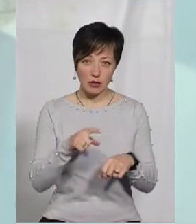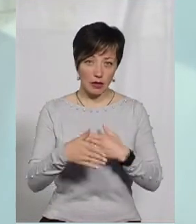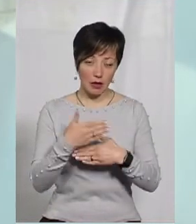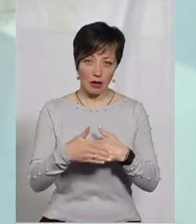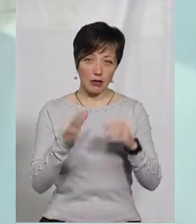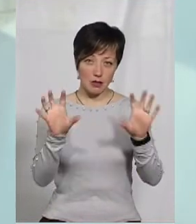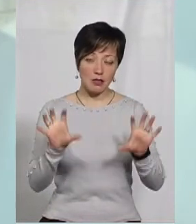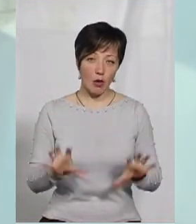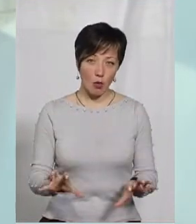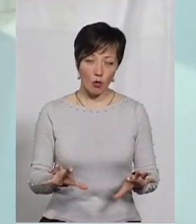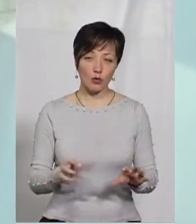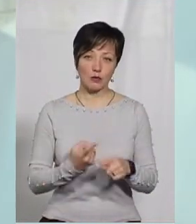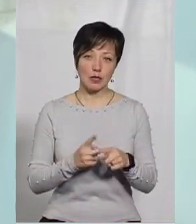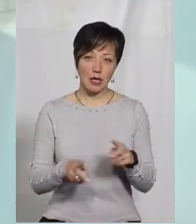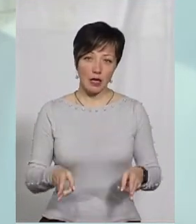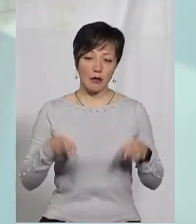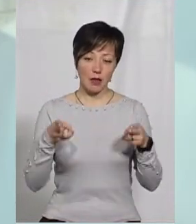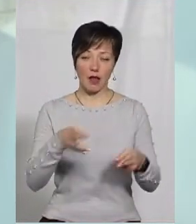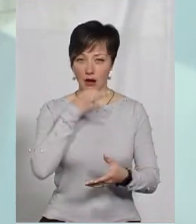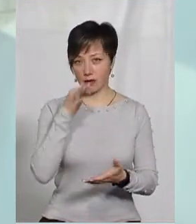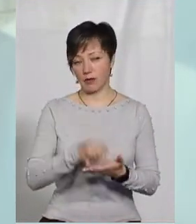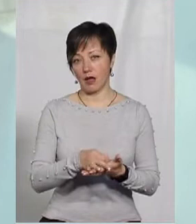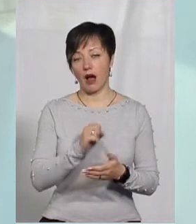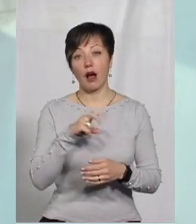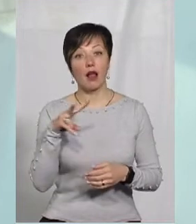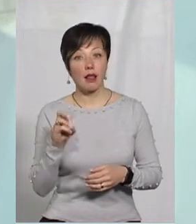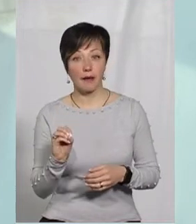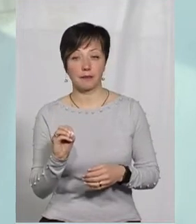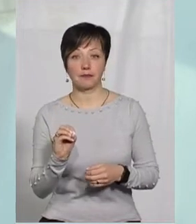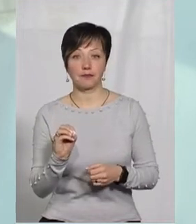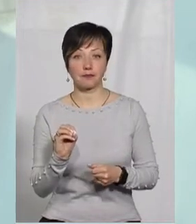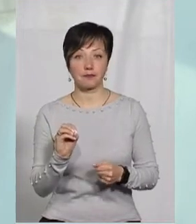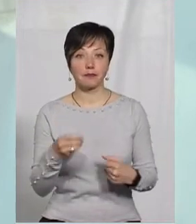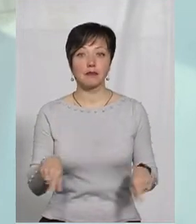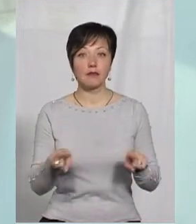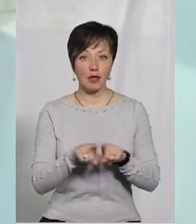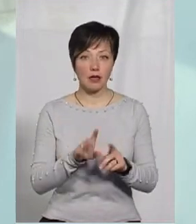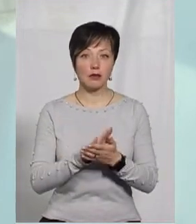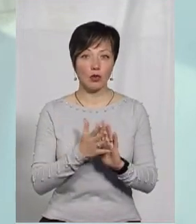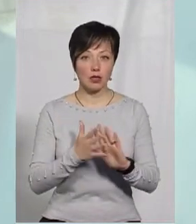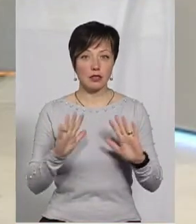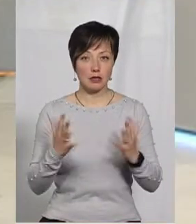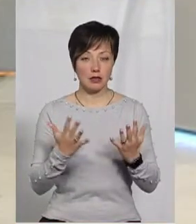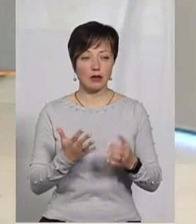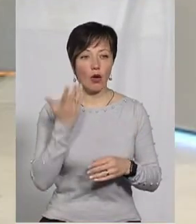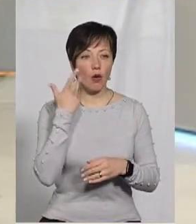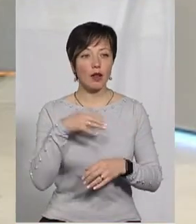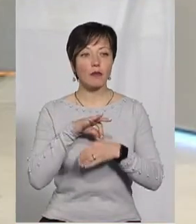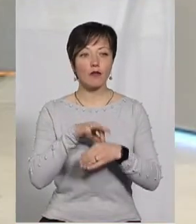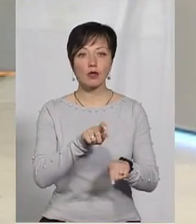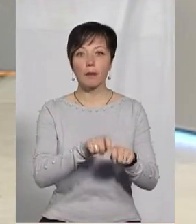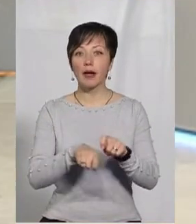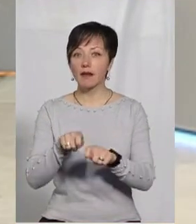карається законом, це є кримінальна відповідальність. Але разом з тим, така ситуація сталася. Коли проводяться